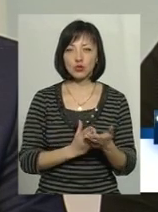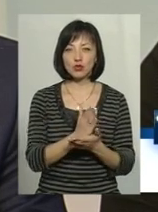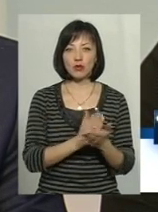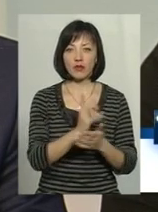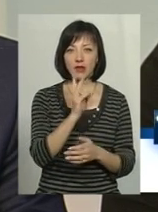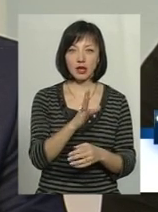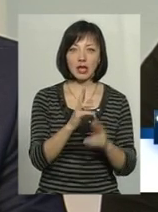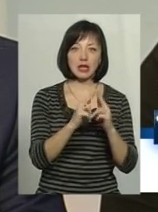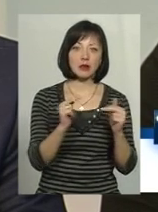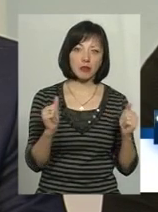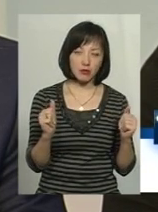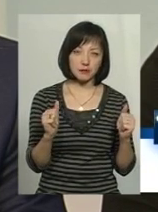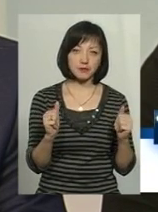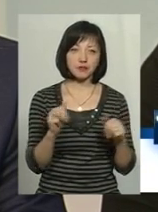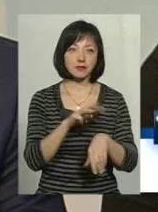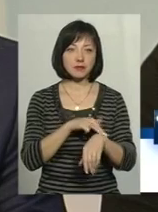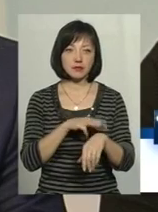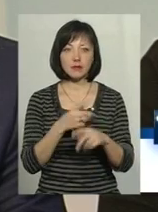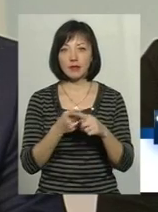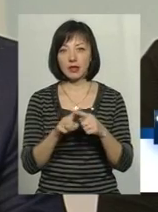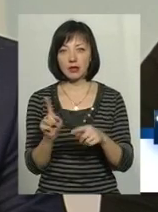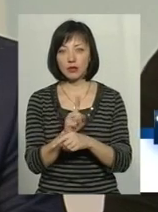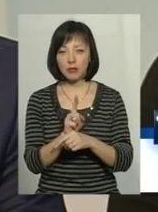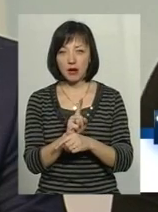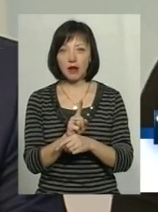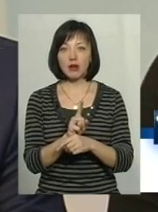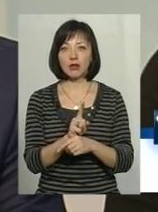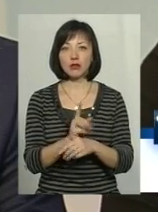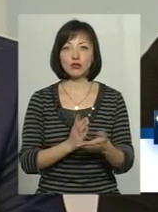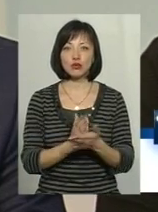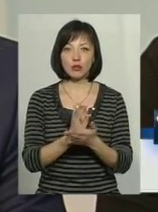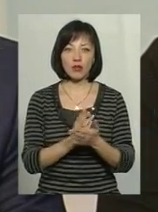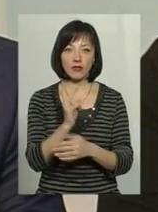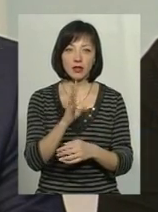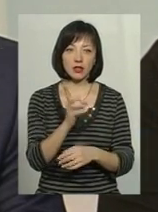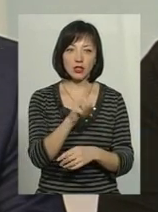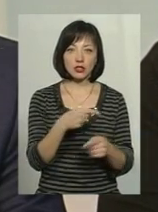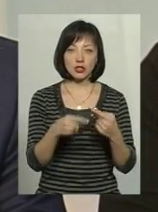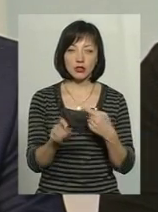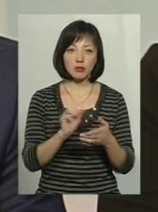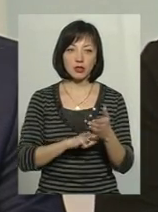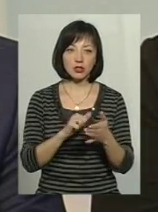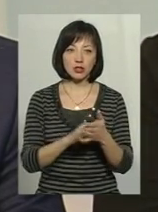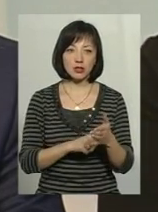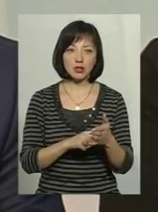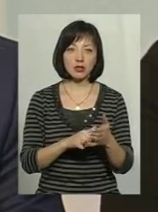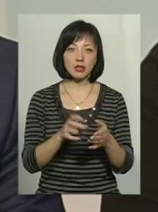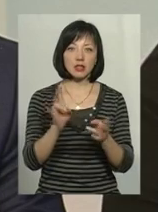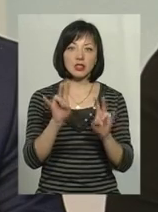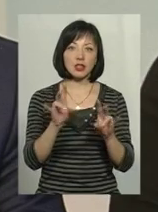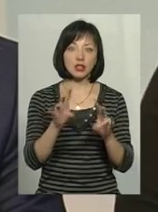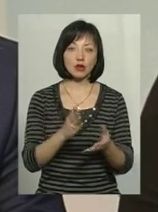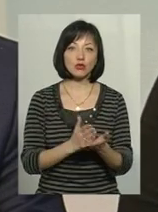квартири в Дніпрі, але в правоохоронців це нормально, службові квартири по тих чи інших причинах, вони довгий період часу залишаються